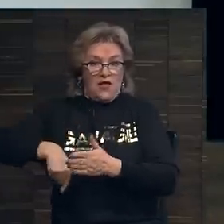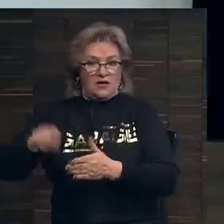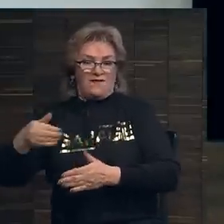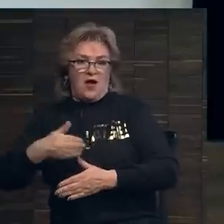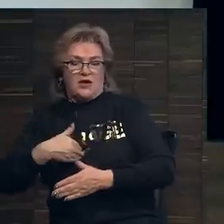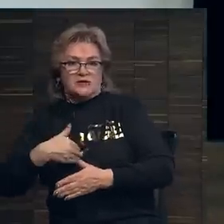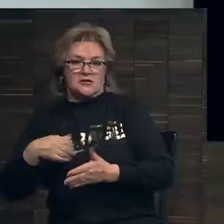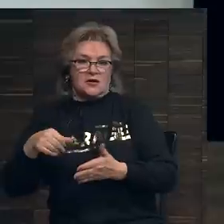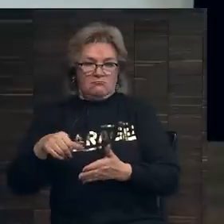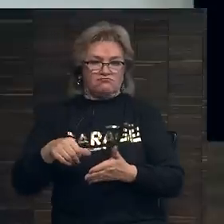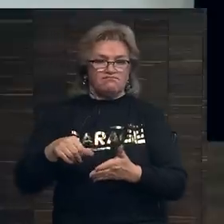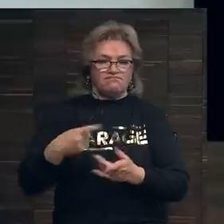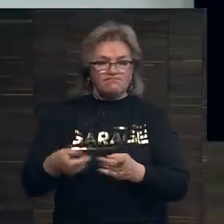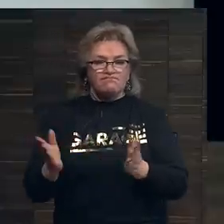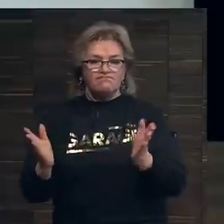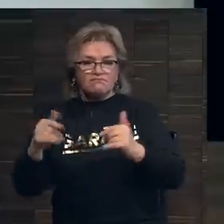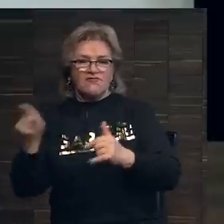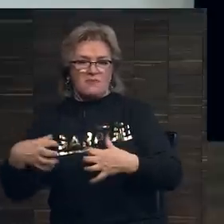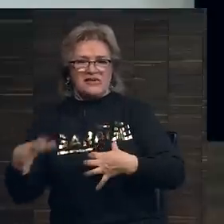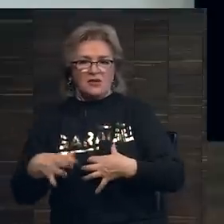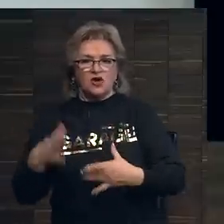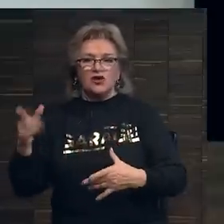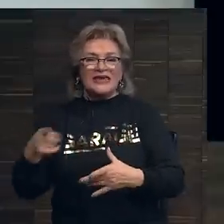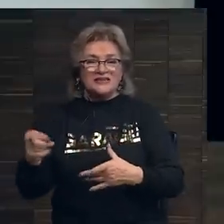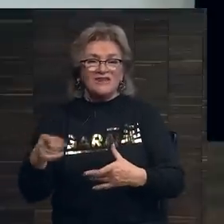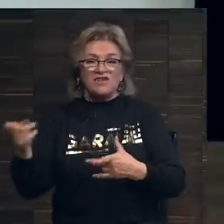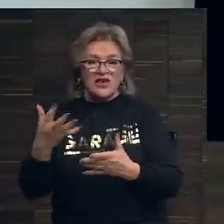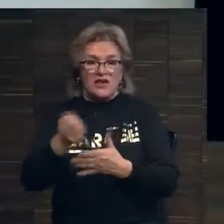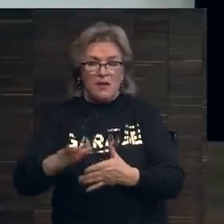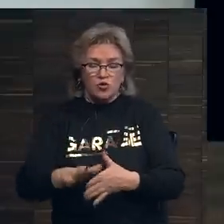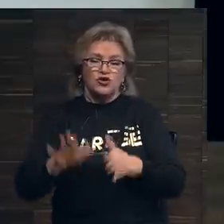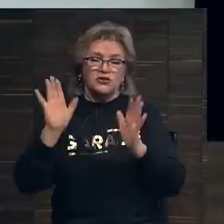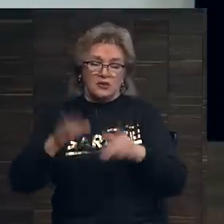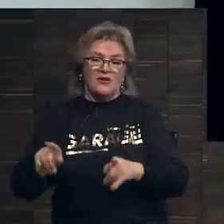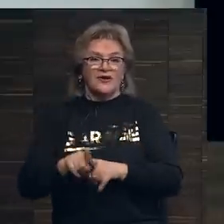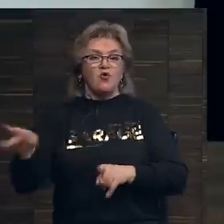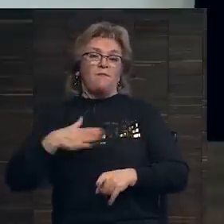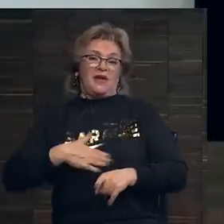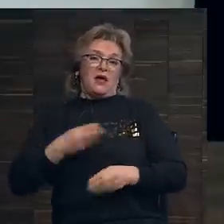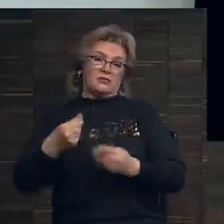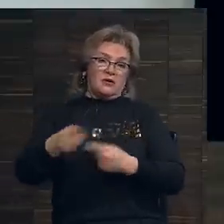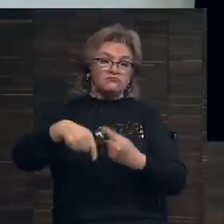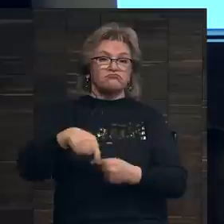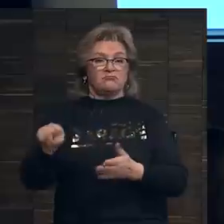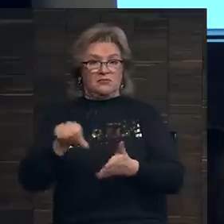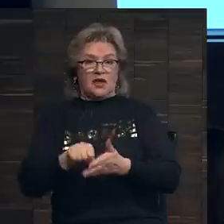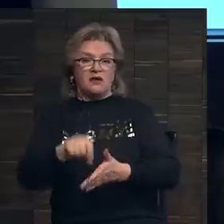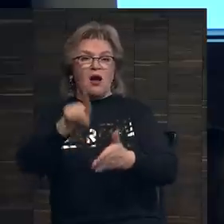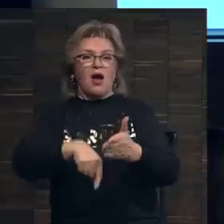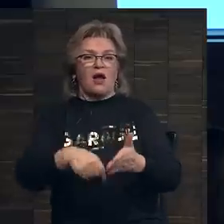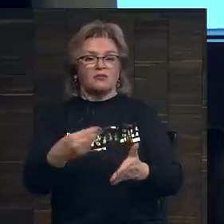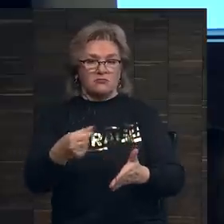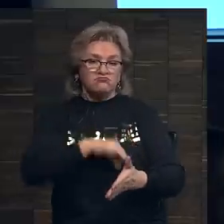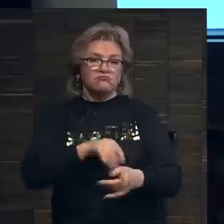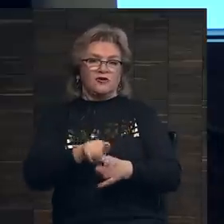хотите это произведение, но вам не страшно, если вы его не получите, то это приятная для вас сделка, выступить таким гарантом